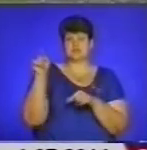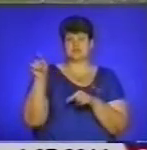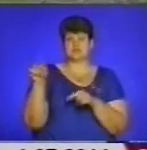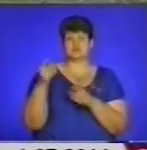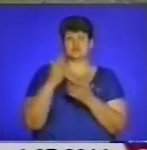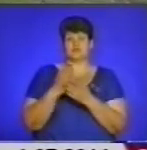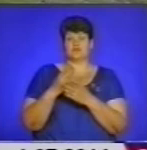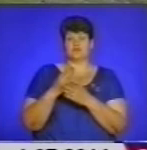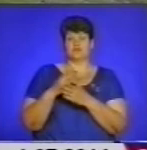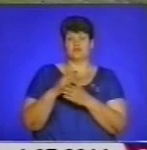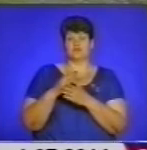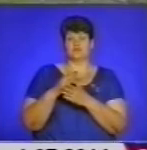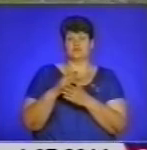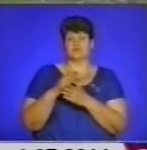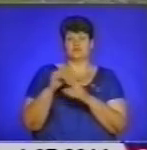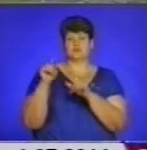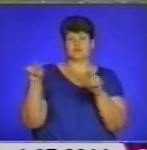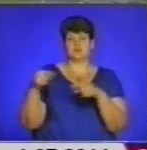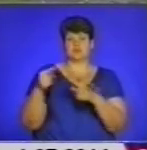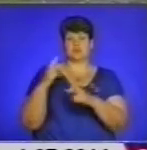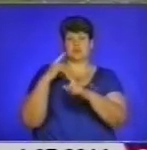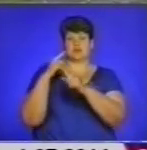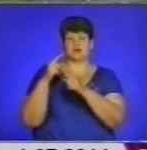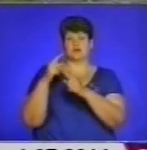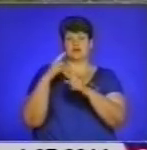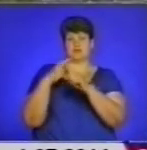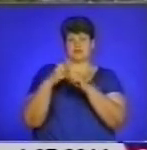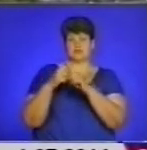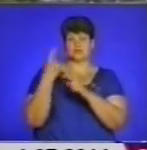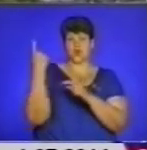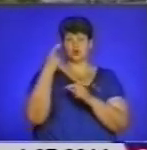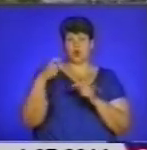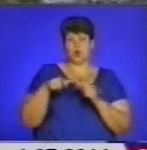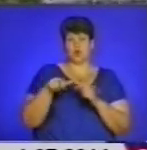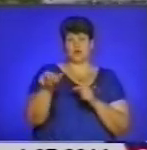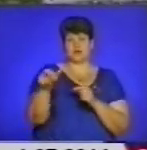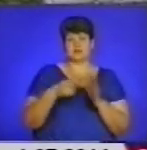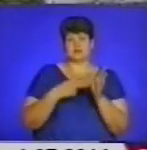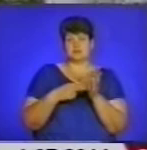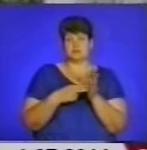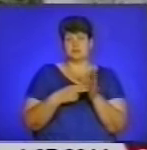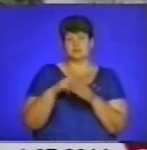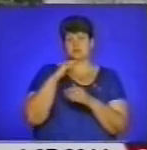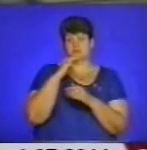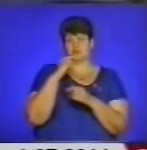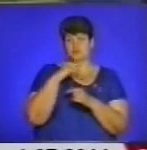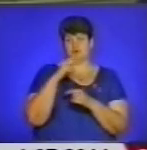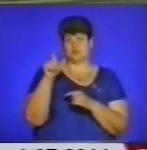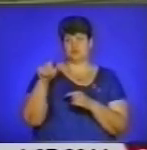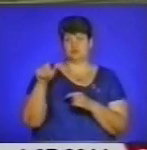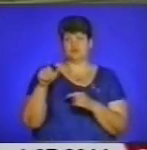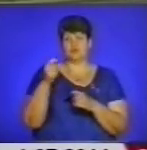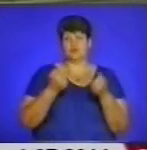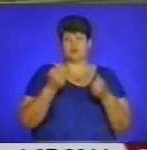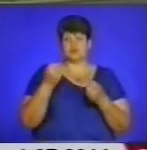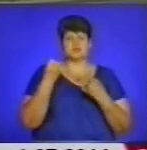внизу, цей навхрист. Це є одноколійна залізниця, для того, щоб просто позначити і придернути увагу водіїв. Ще один